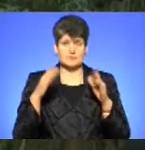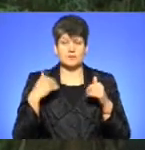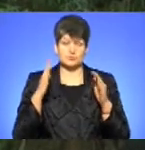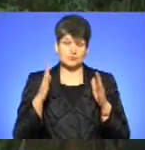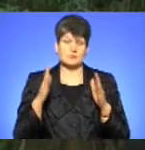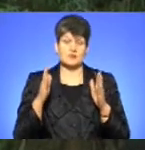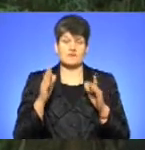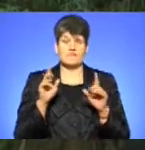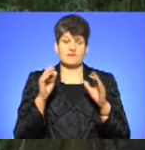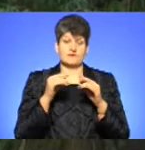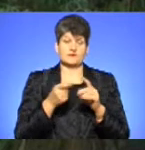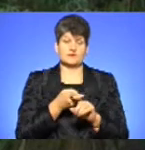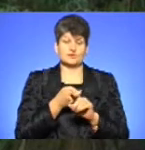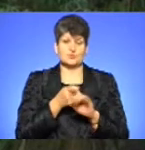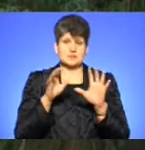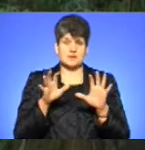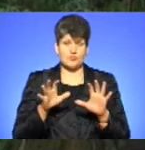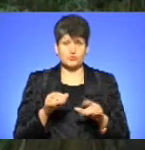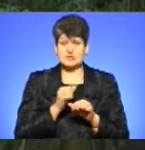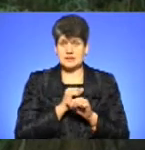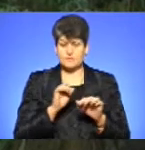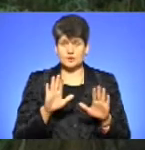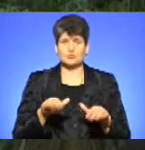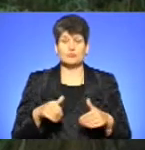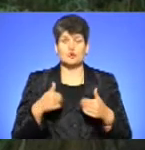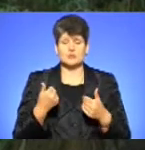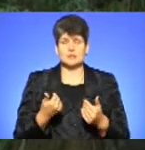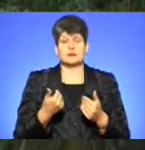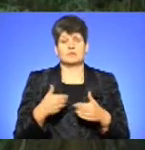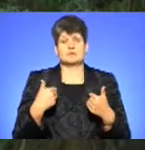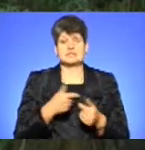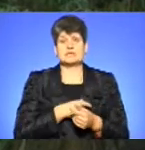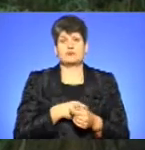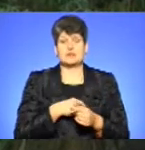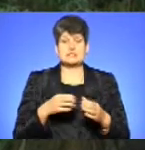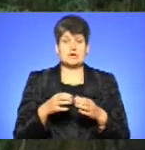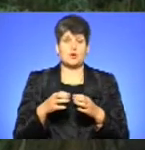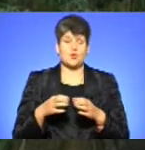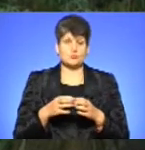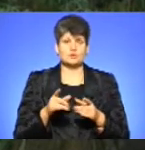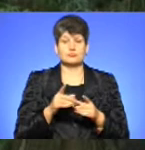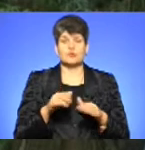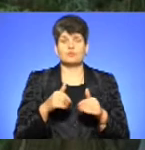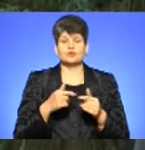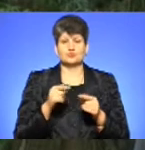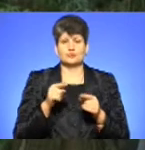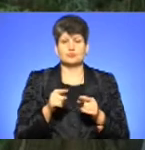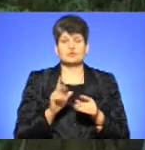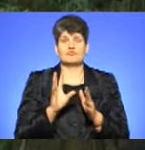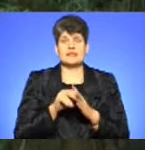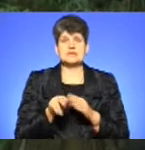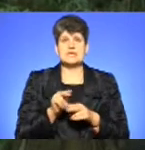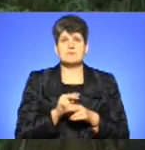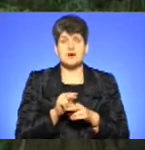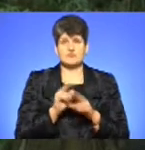йти в рамку документу. А якщо це не можна буде, будуть породані пропозиції депутатських корпусів про те, що променуємо такі внести правки в закон